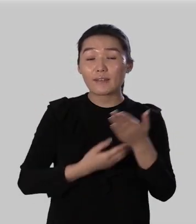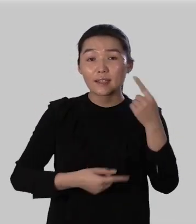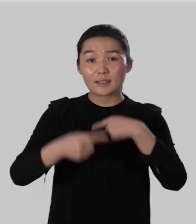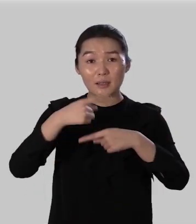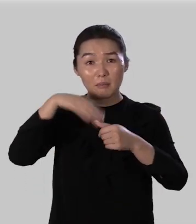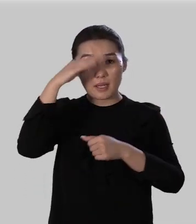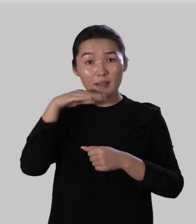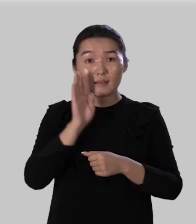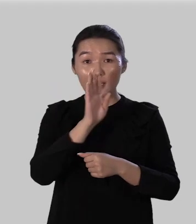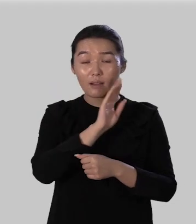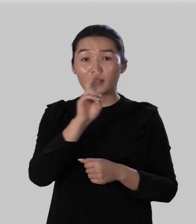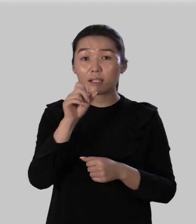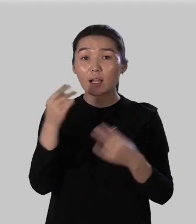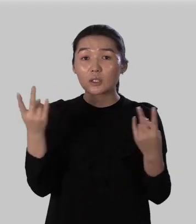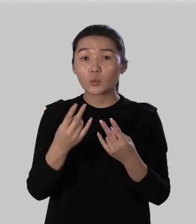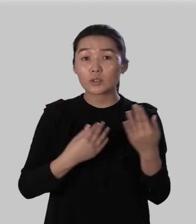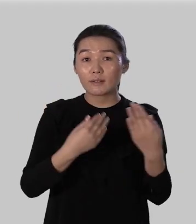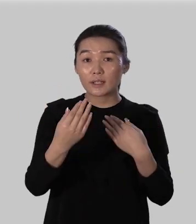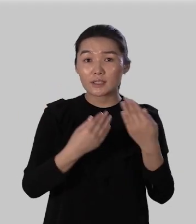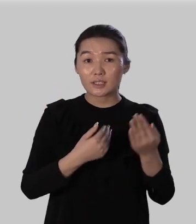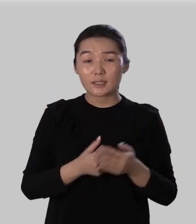предков и как к ним надо относиться